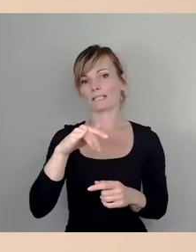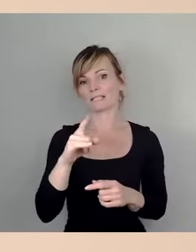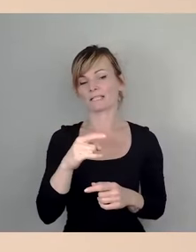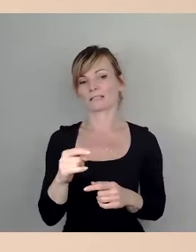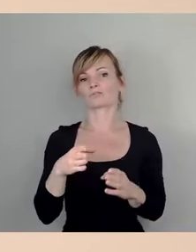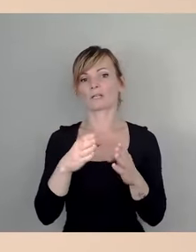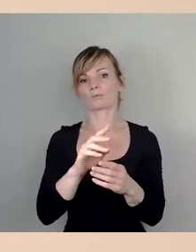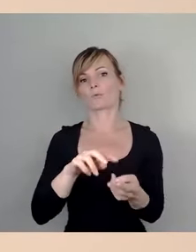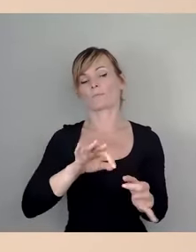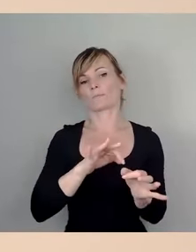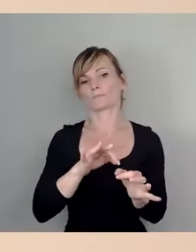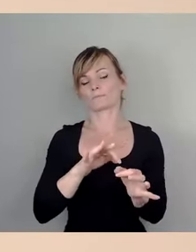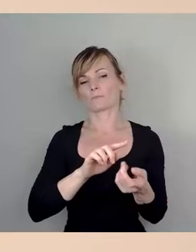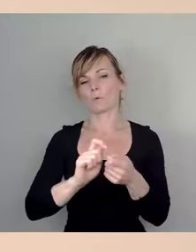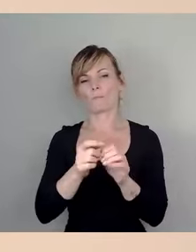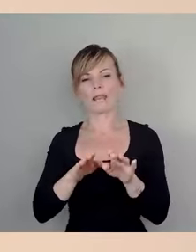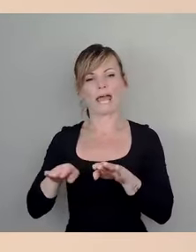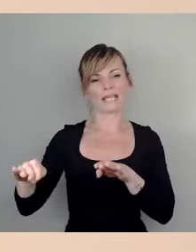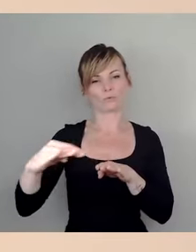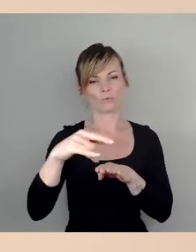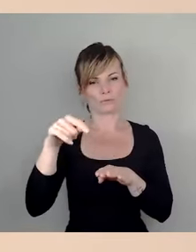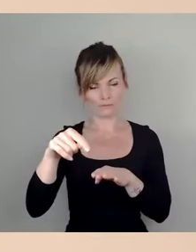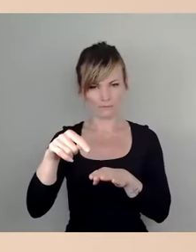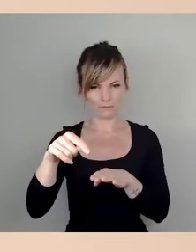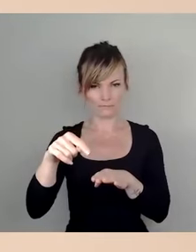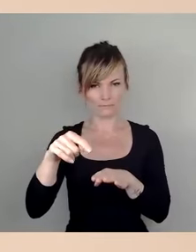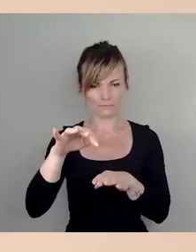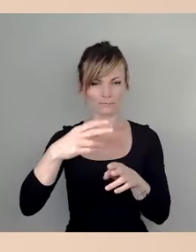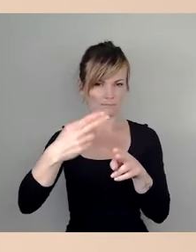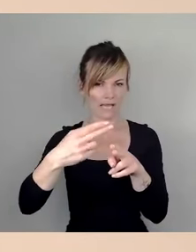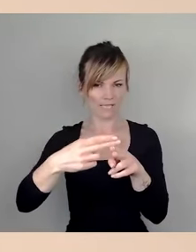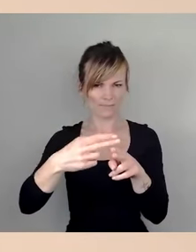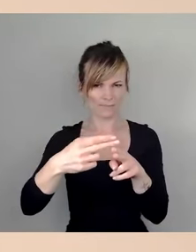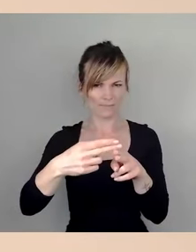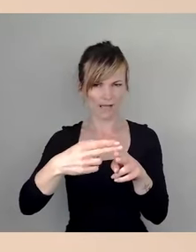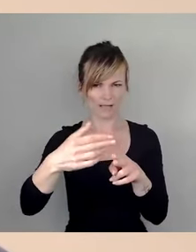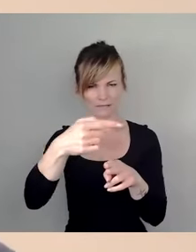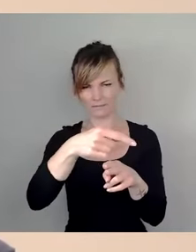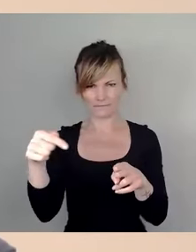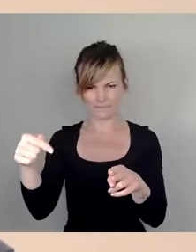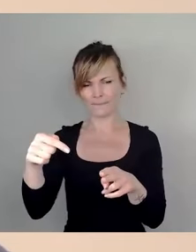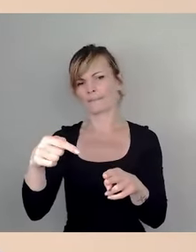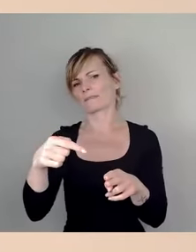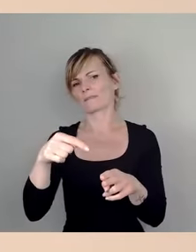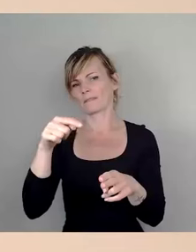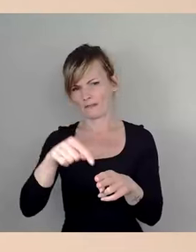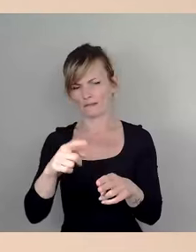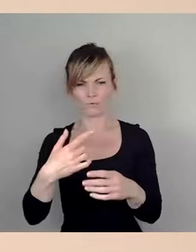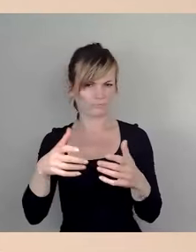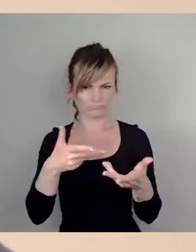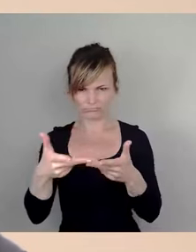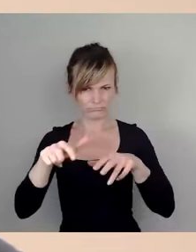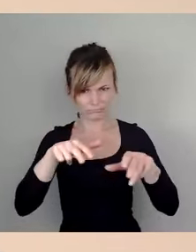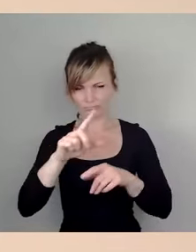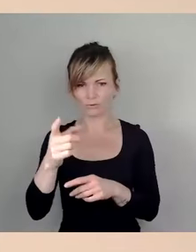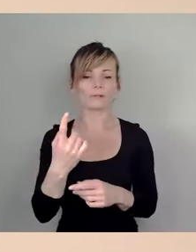über die Eisenbahn bei der Königsbrücker Straße unterzubringen. Also wir investieren